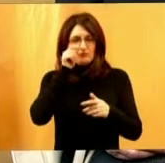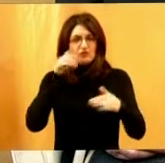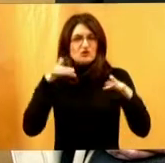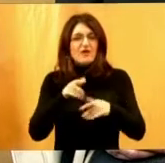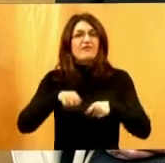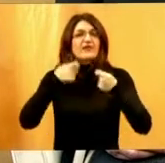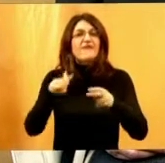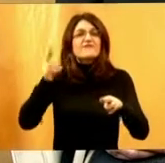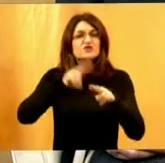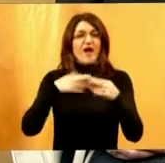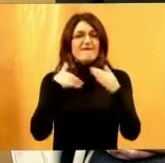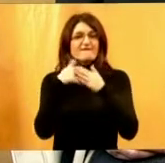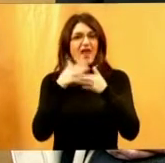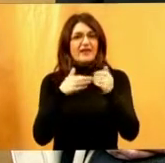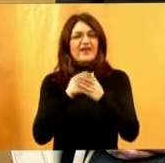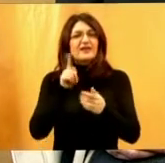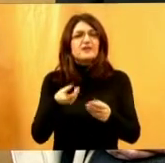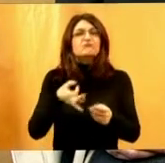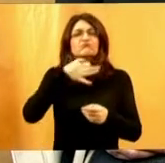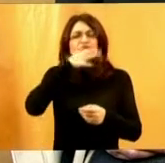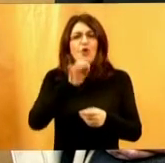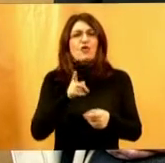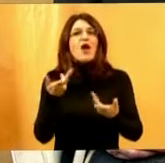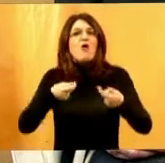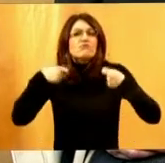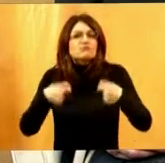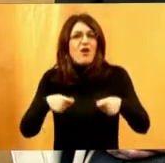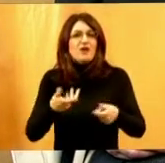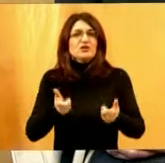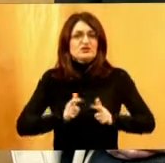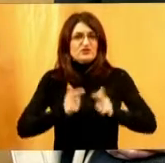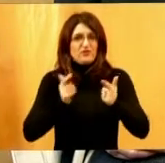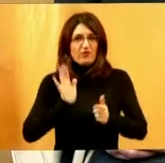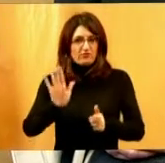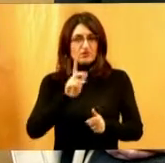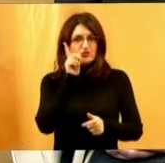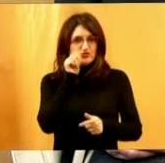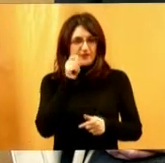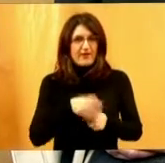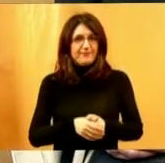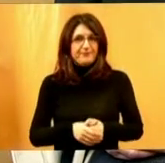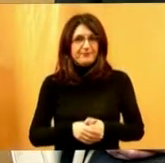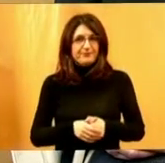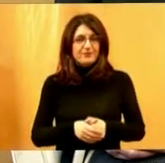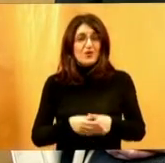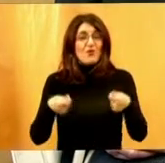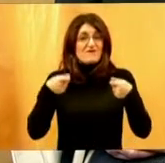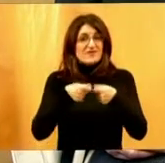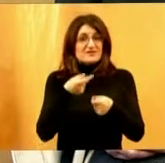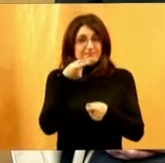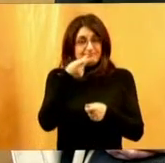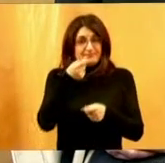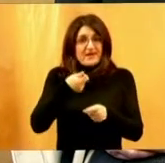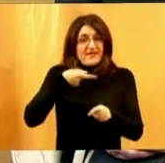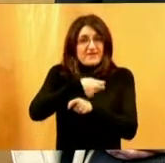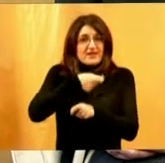kvalitetnim i sadržajnim, bogato sadržajnim. Što se tiče financiranja,